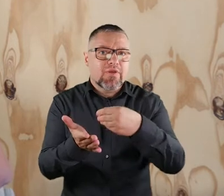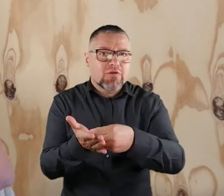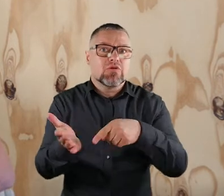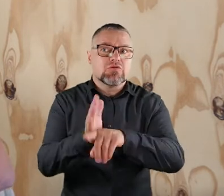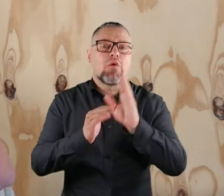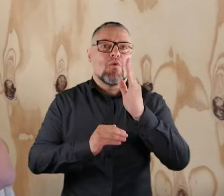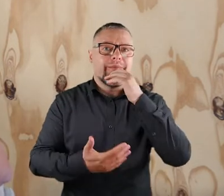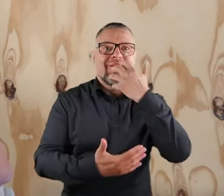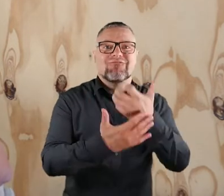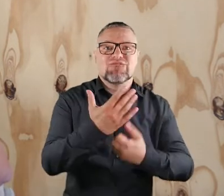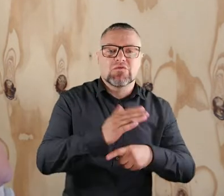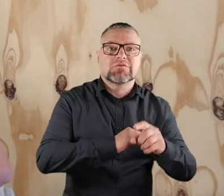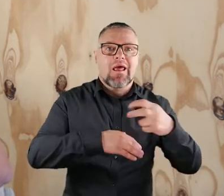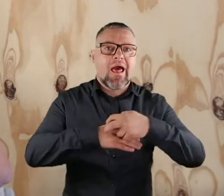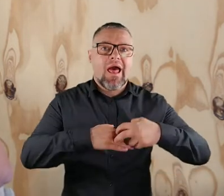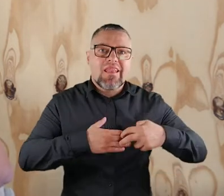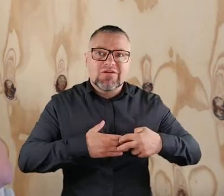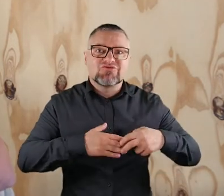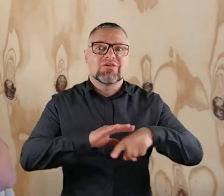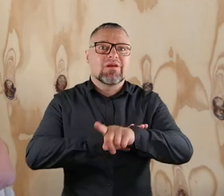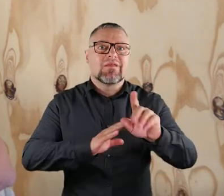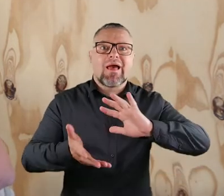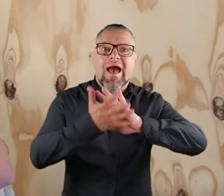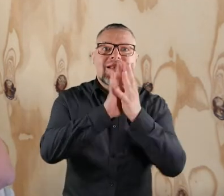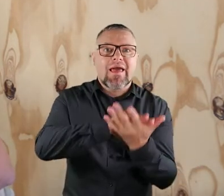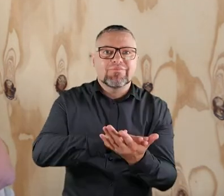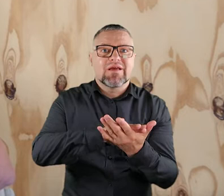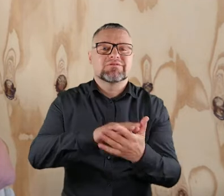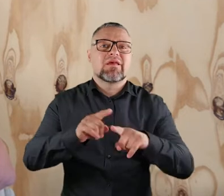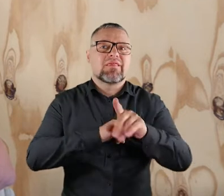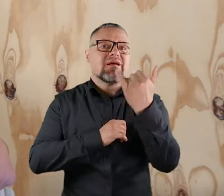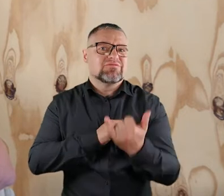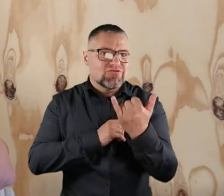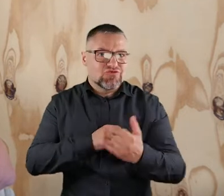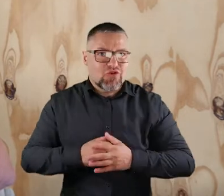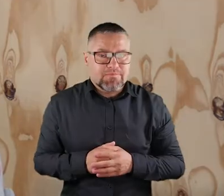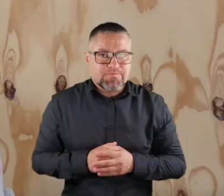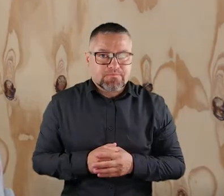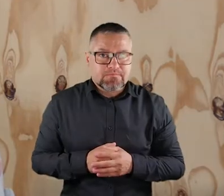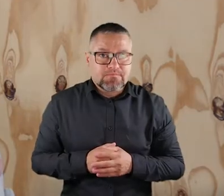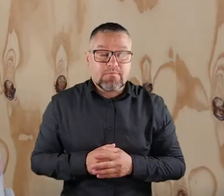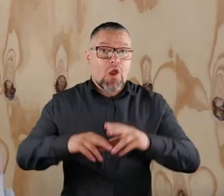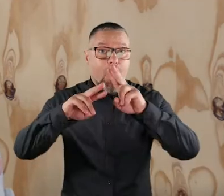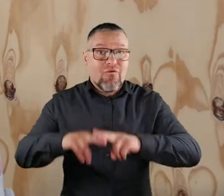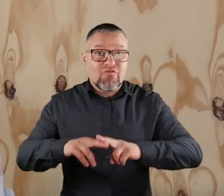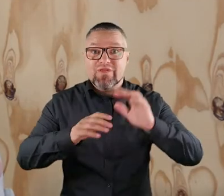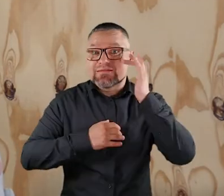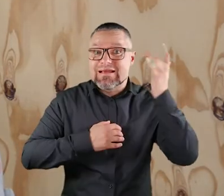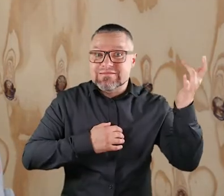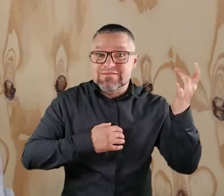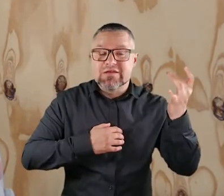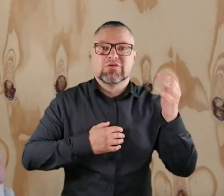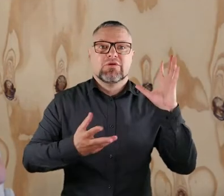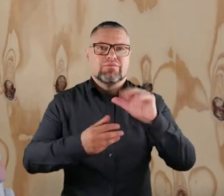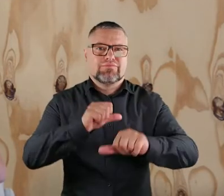finansowe, które potem wykorzystają na leczenie i rehabilitację po leczeniu swojego dziecka. Fundacja Iskierka